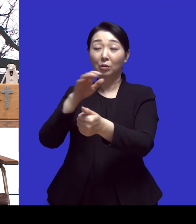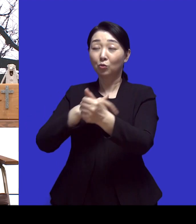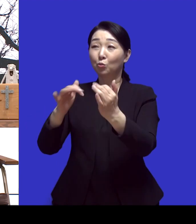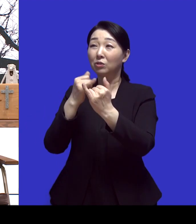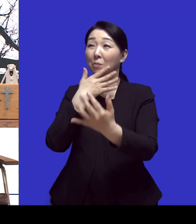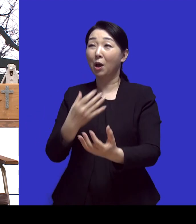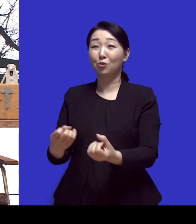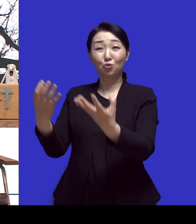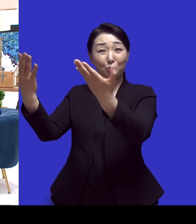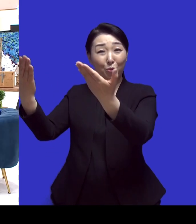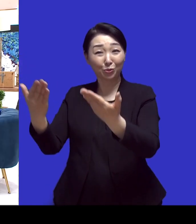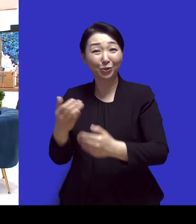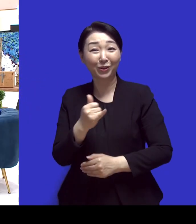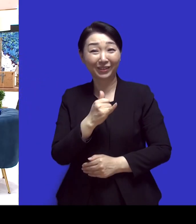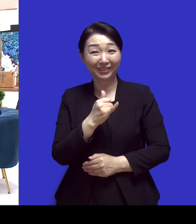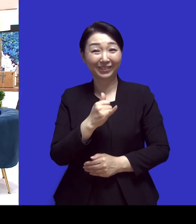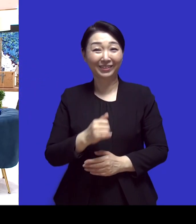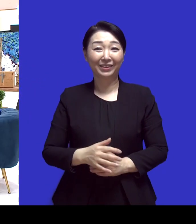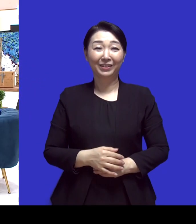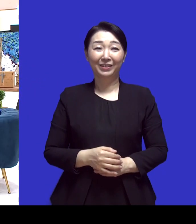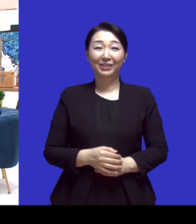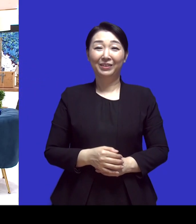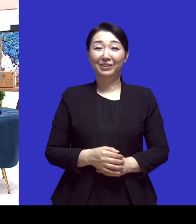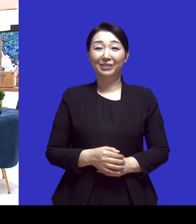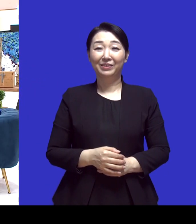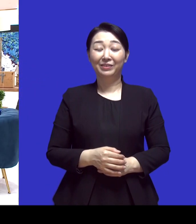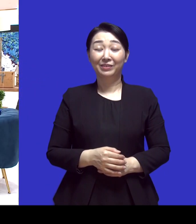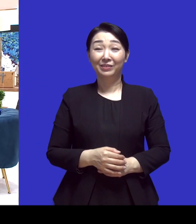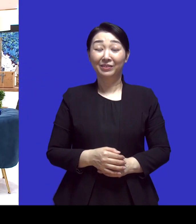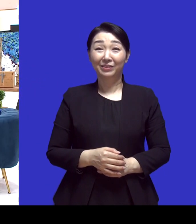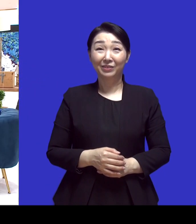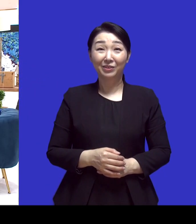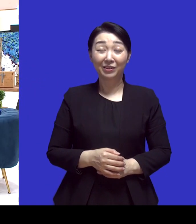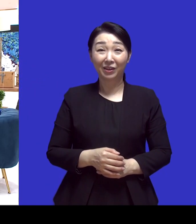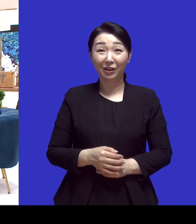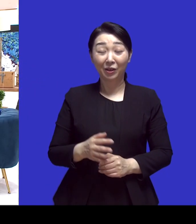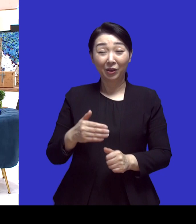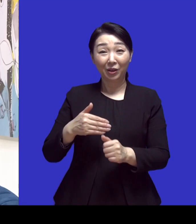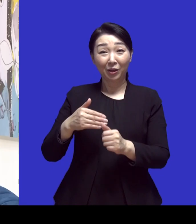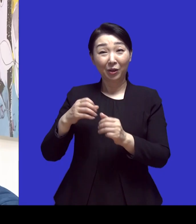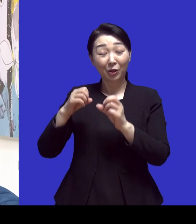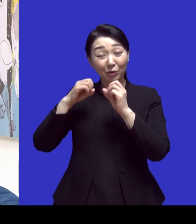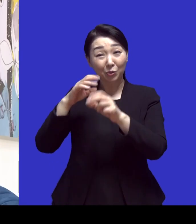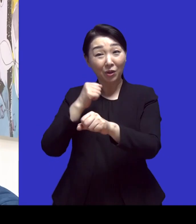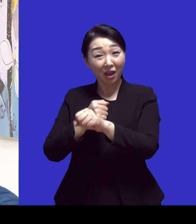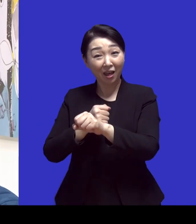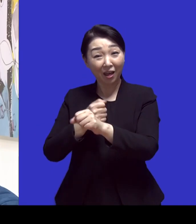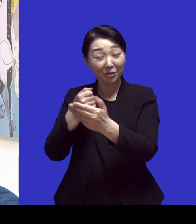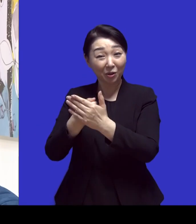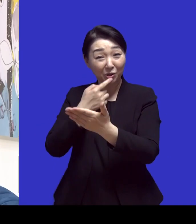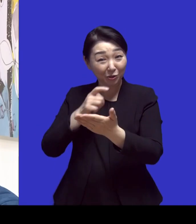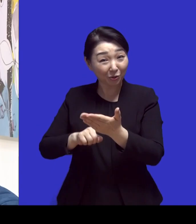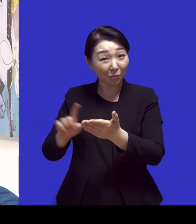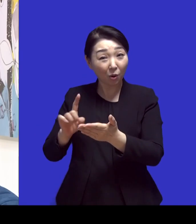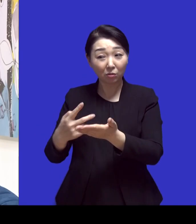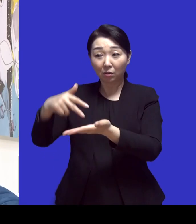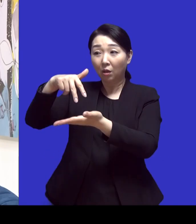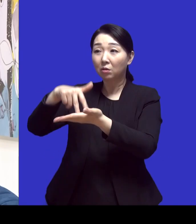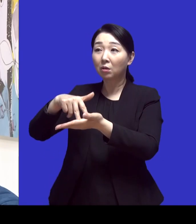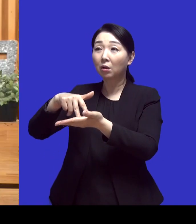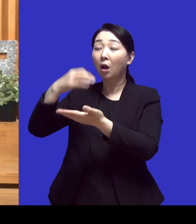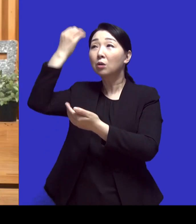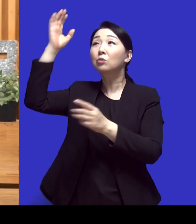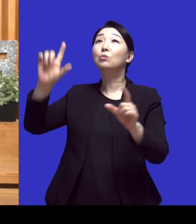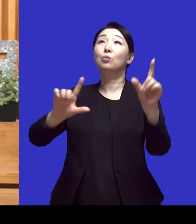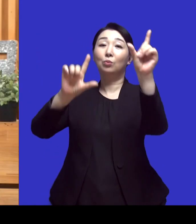축복해 주고 하하하하 그렇게 쉽게 결정됐다고요 근데 그때 이제 일어났던 거를 잊고